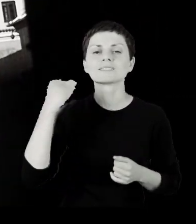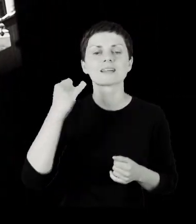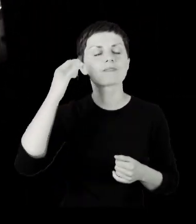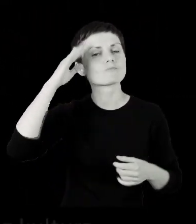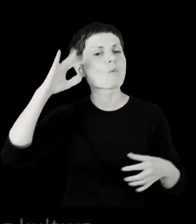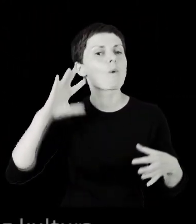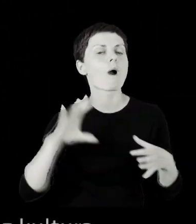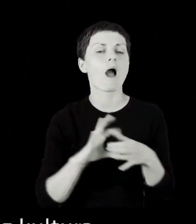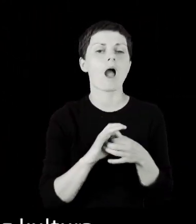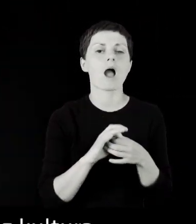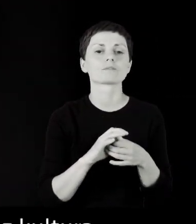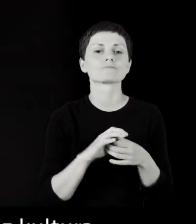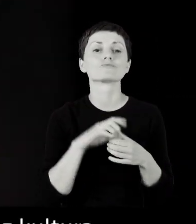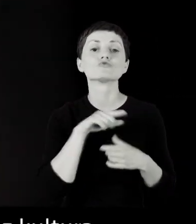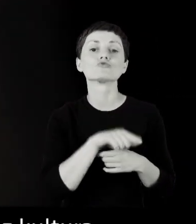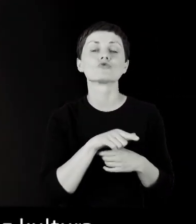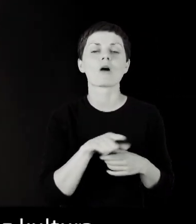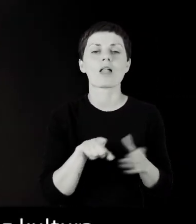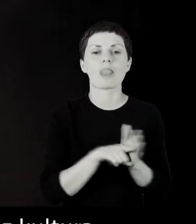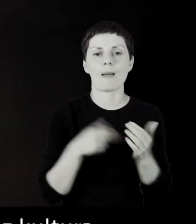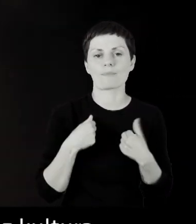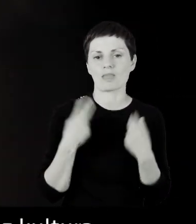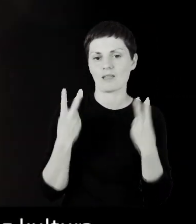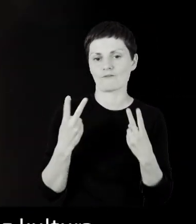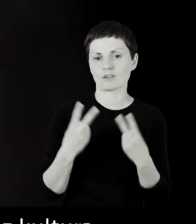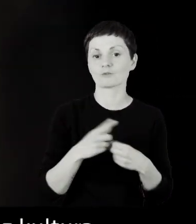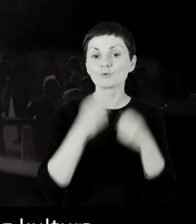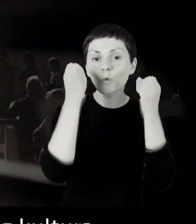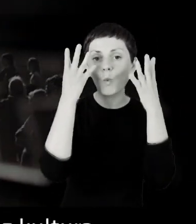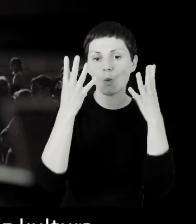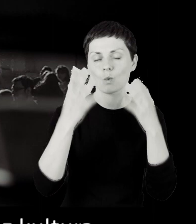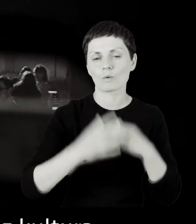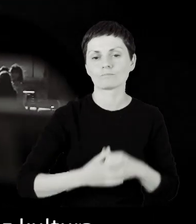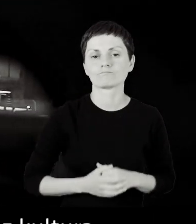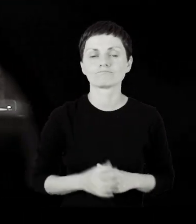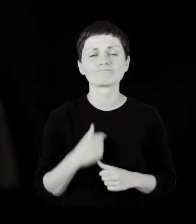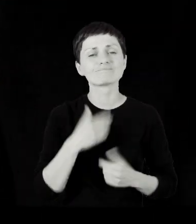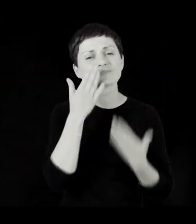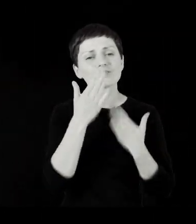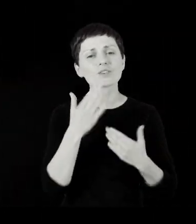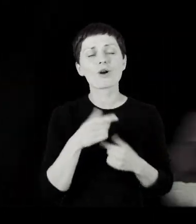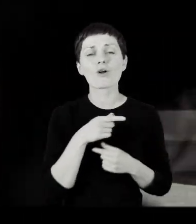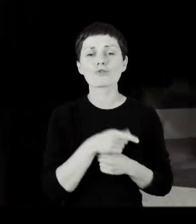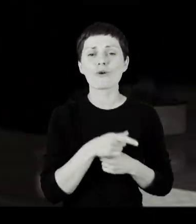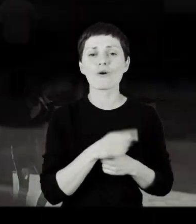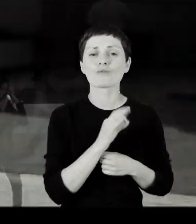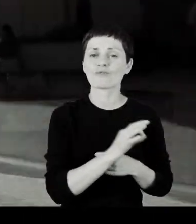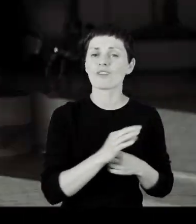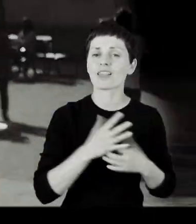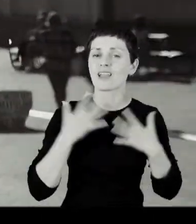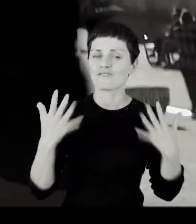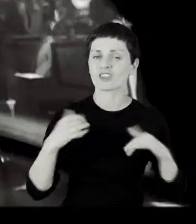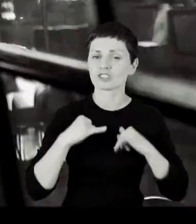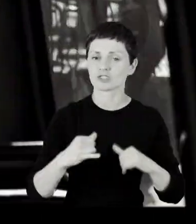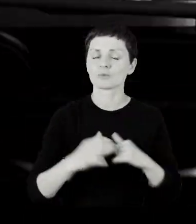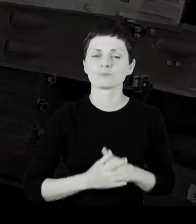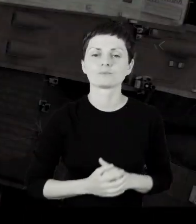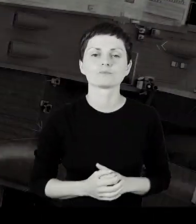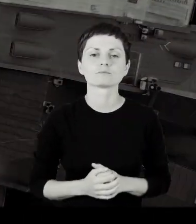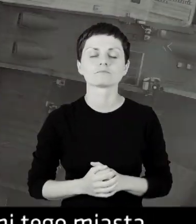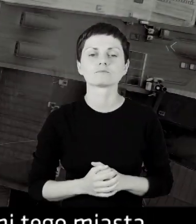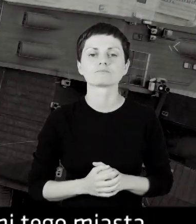Lublin zawsze kojarzył się z tym, co dla mnie jest najważniejsze, z kulturą i wydaje mi się, że to jest jego największa siła.